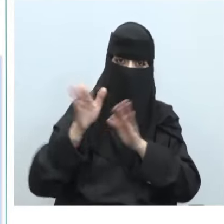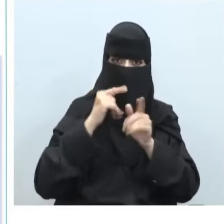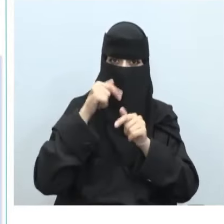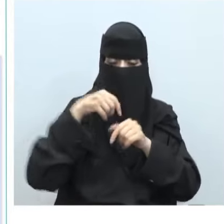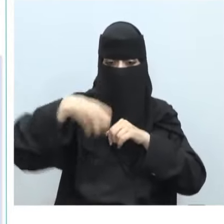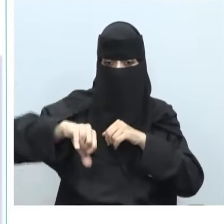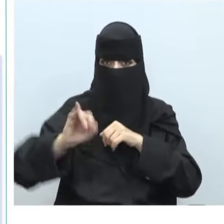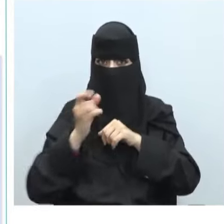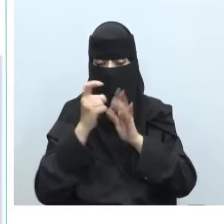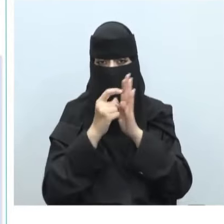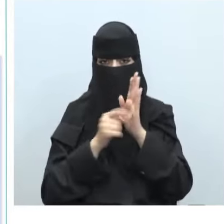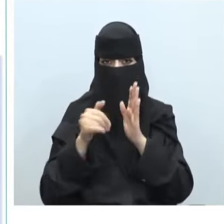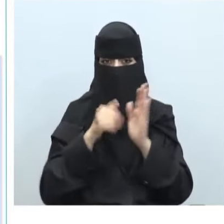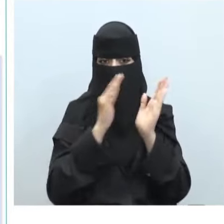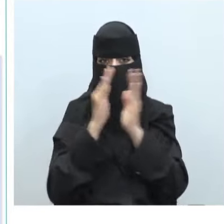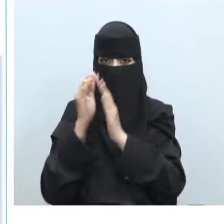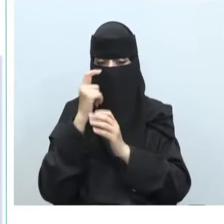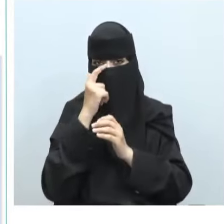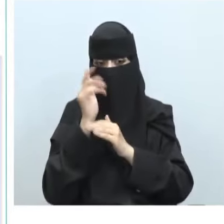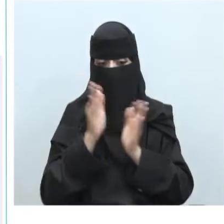جزءا من نظام الملفات